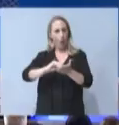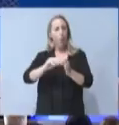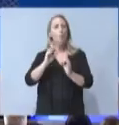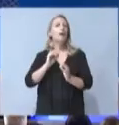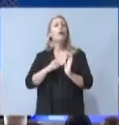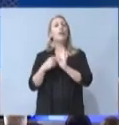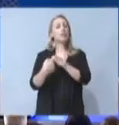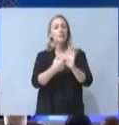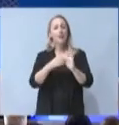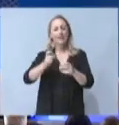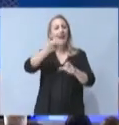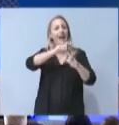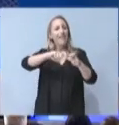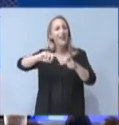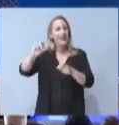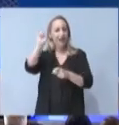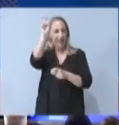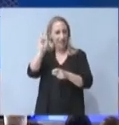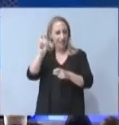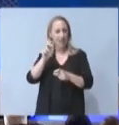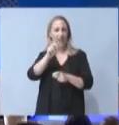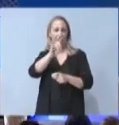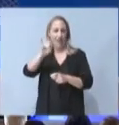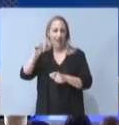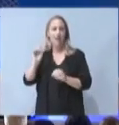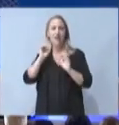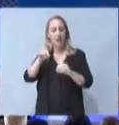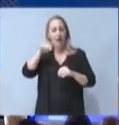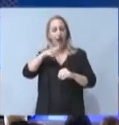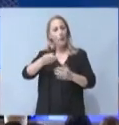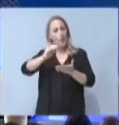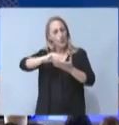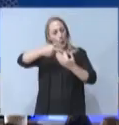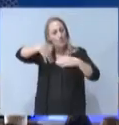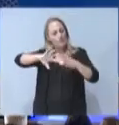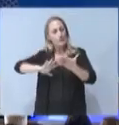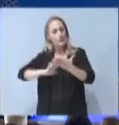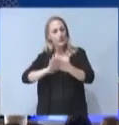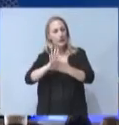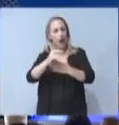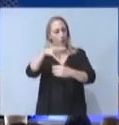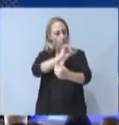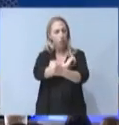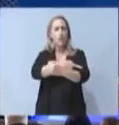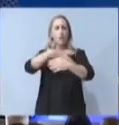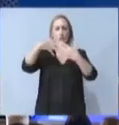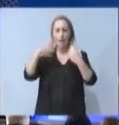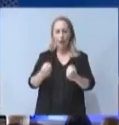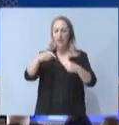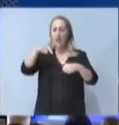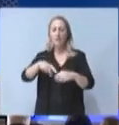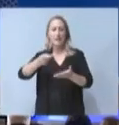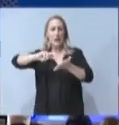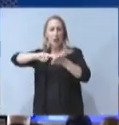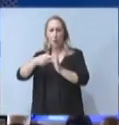καθώς αναγεννιέται, έχει τη δύναμη να προστατευτεί και να προστατεύσει από κάθε κλειδονισμό